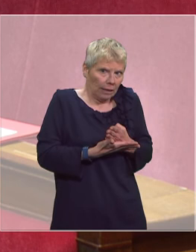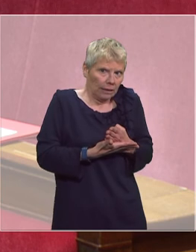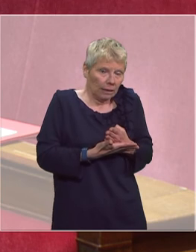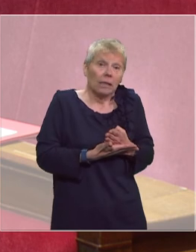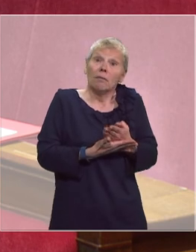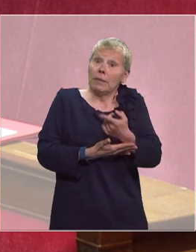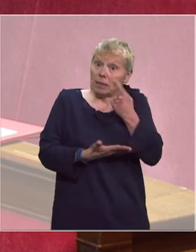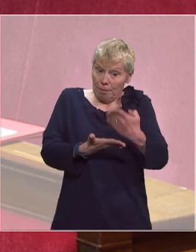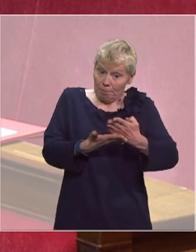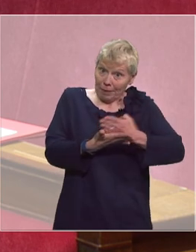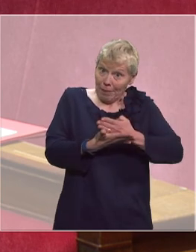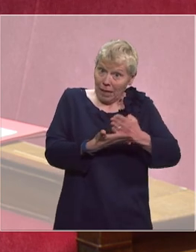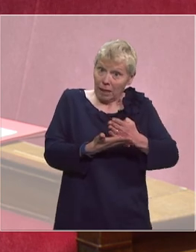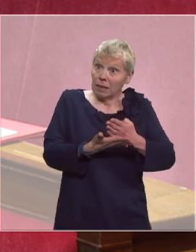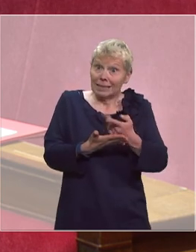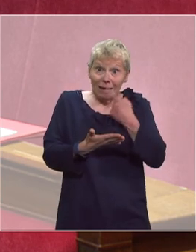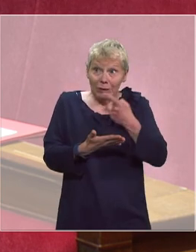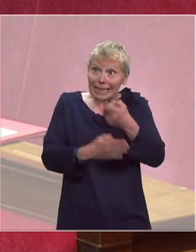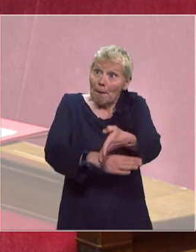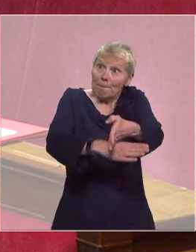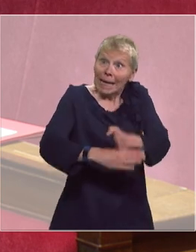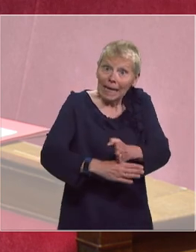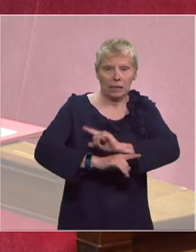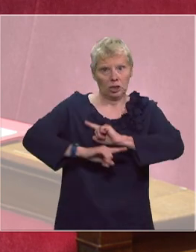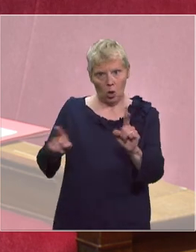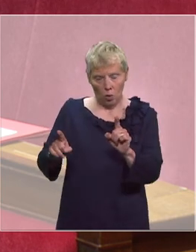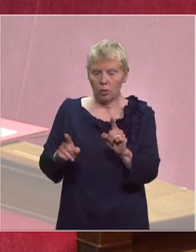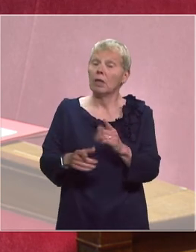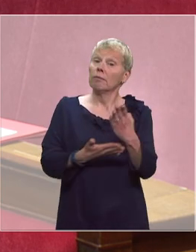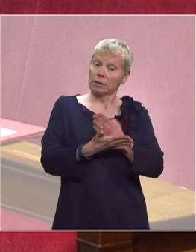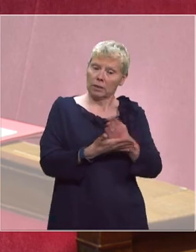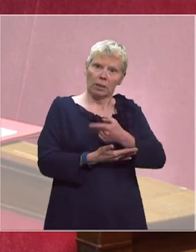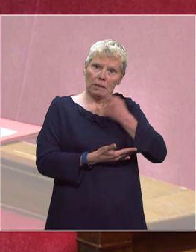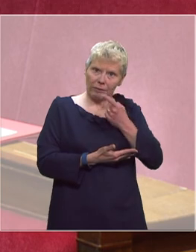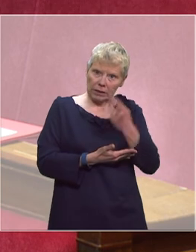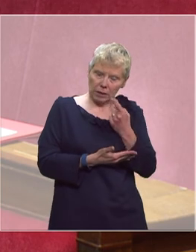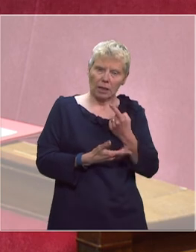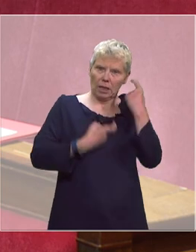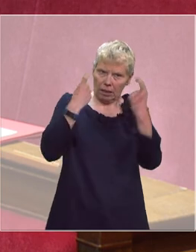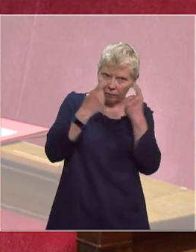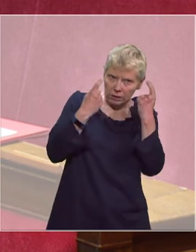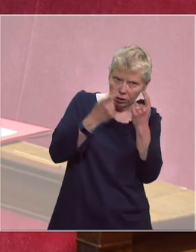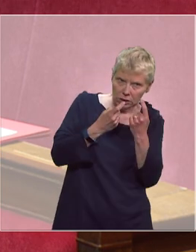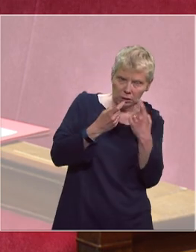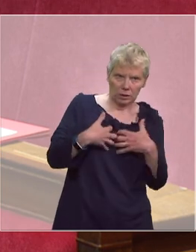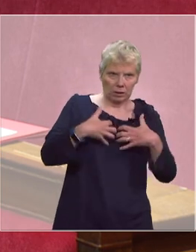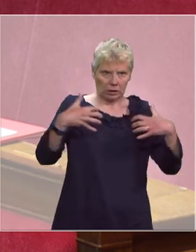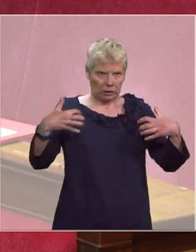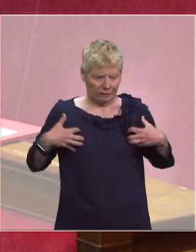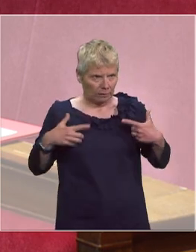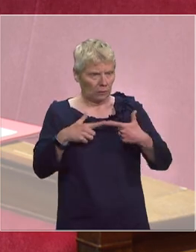ça ne veut pas dire que c'est prêt. Se préparer, ça veut dire travailler techniquement, scientifiquement,